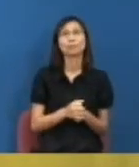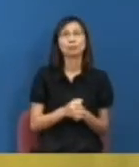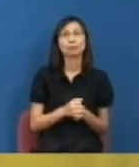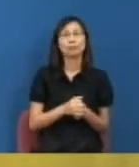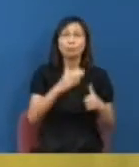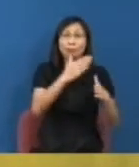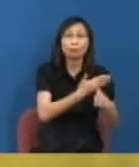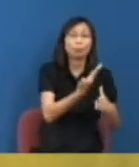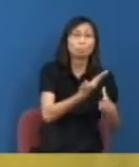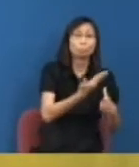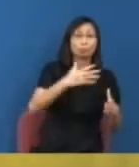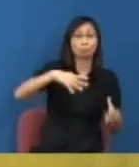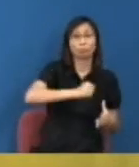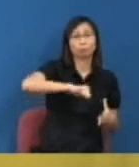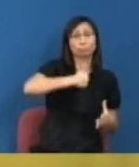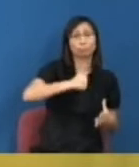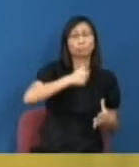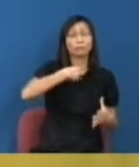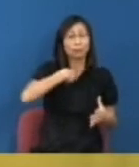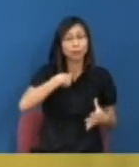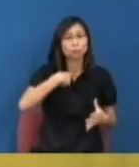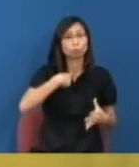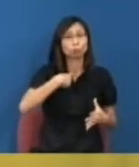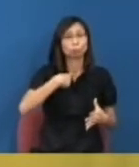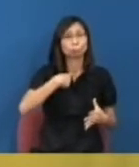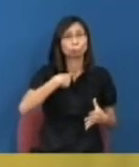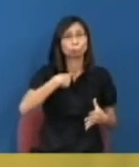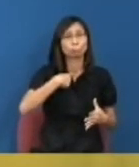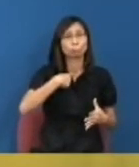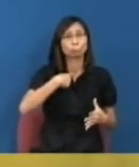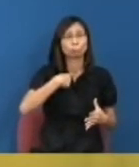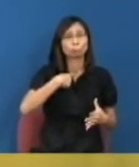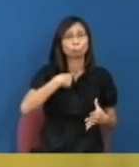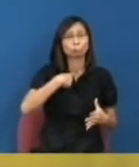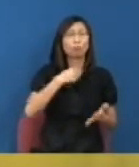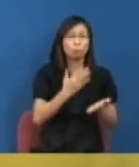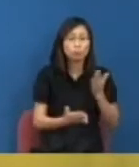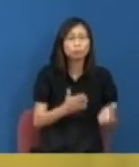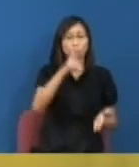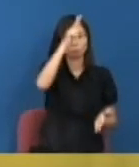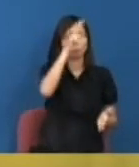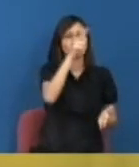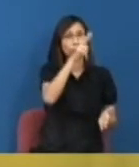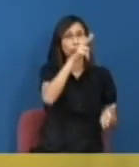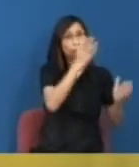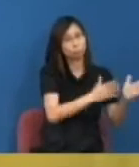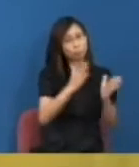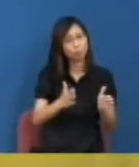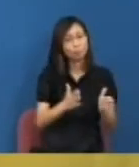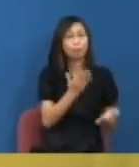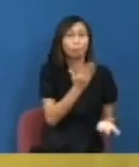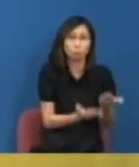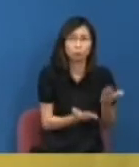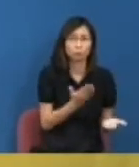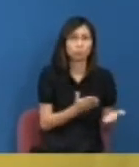因為校長本身都要因應可能是可能是政府或者特區政府的安排或者甚至是國家領導人本身一些